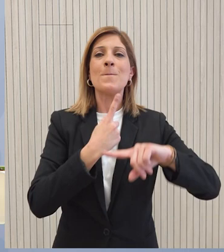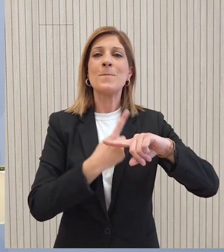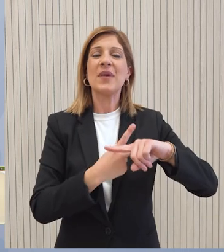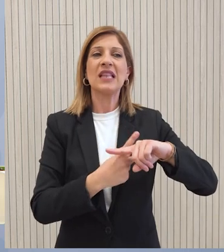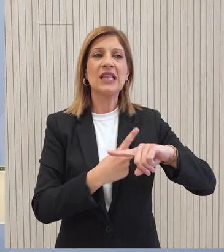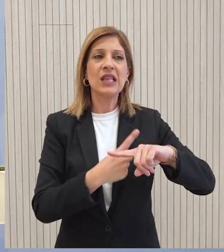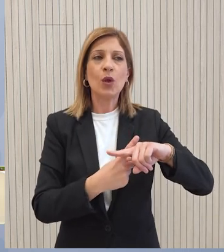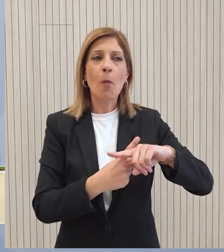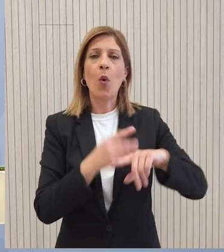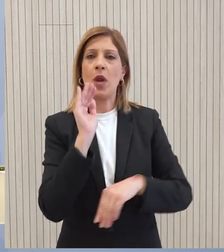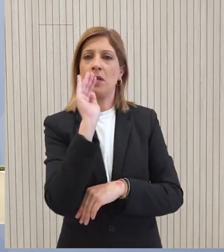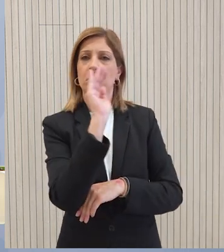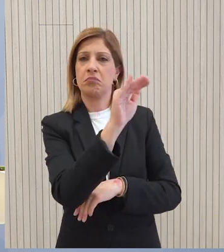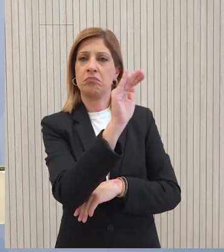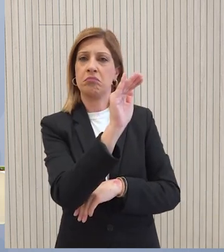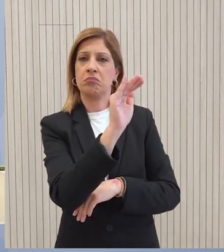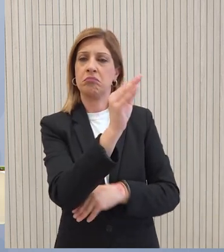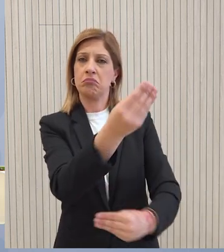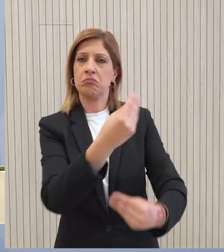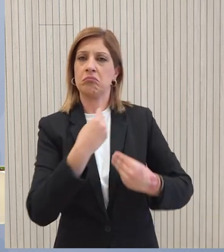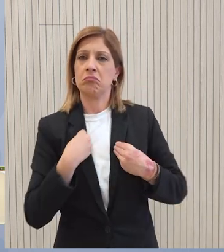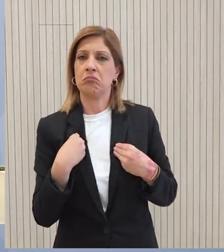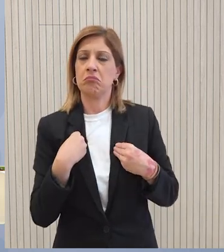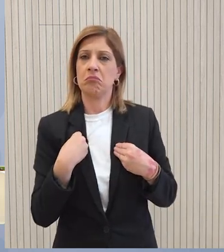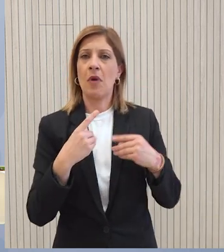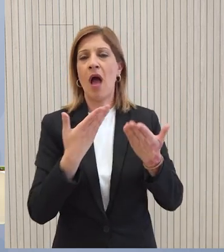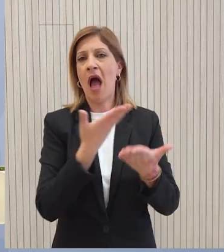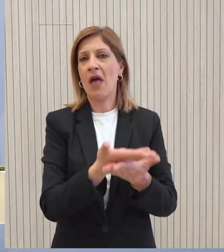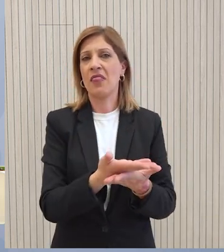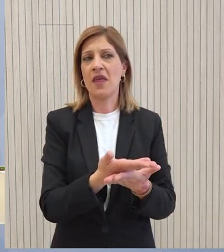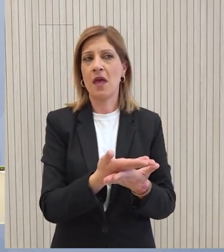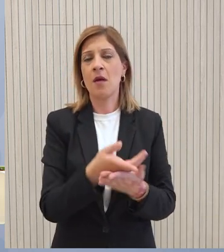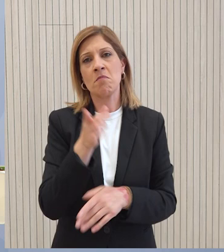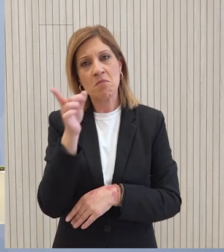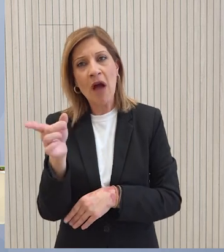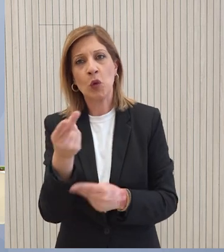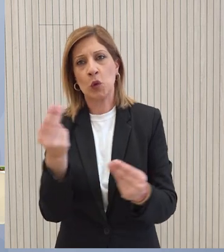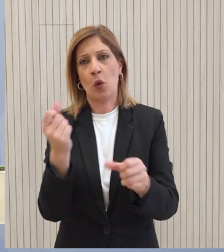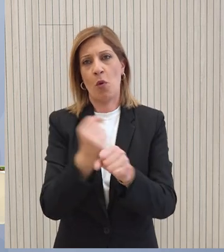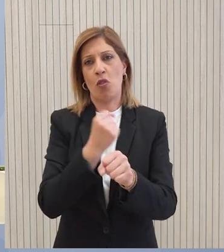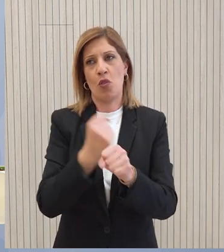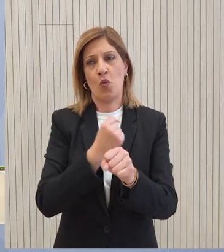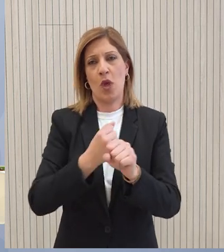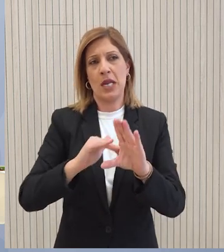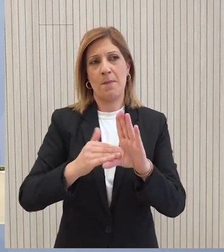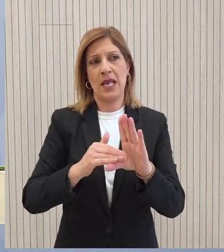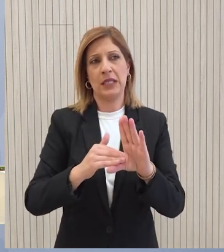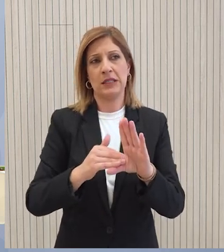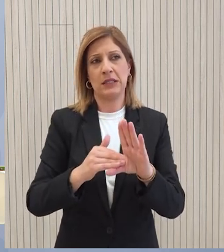συγκεκριμένη Μονή και ζητούσε από τι να δώσουν ψάχνεις Έτσι λειτουργούν οι διάφορες συγκεκριές